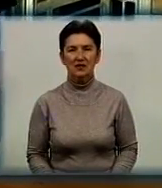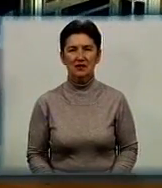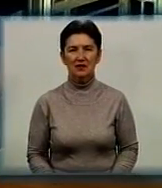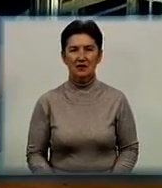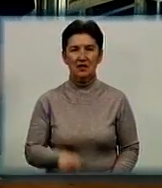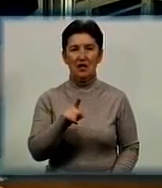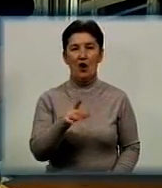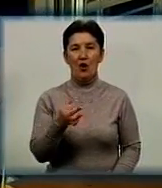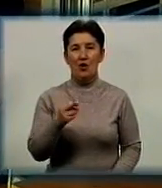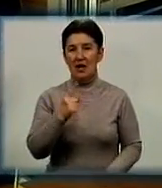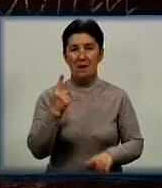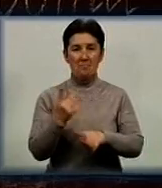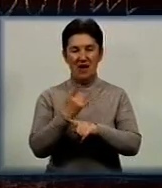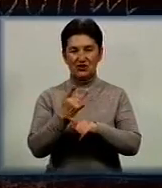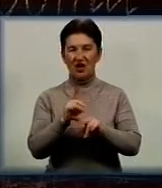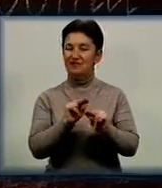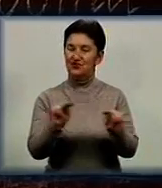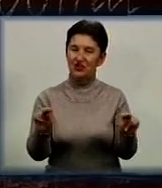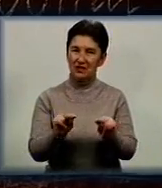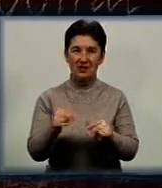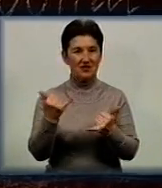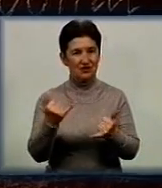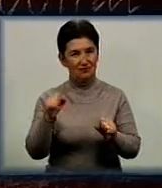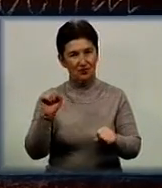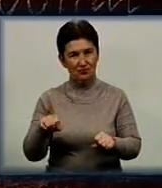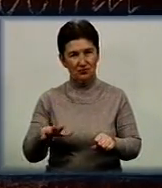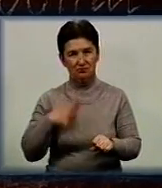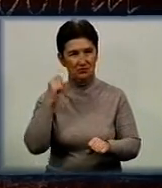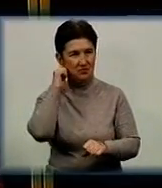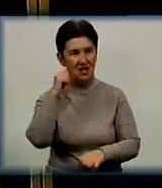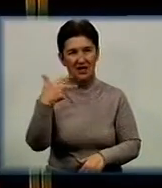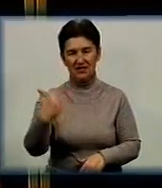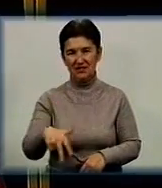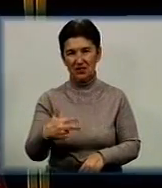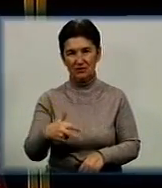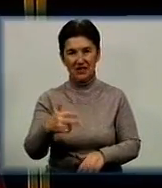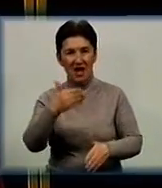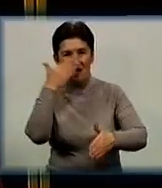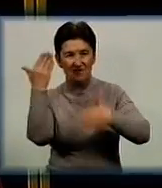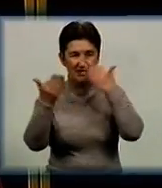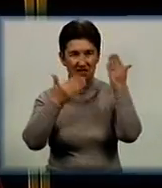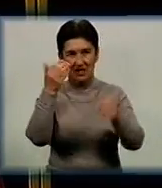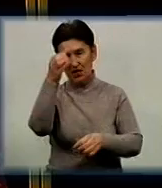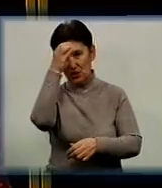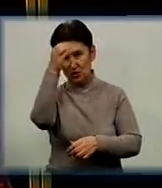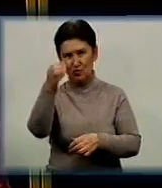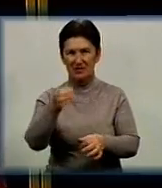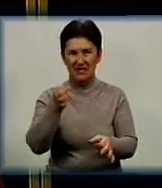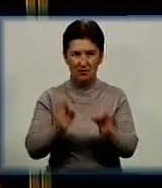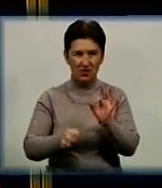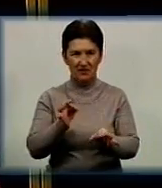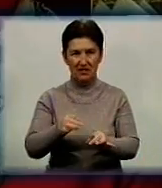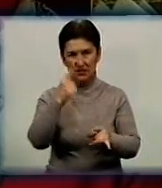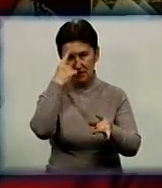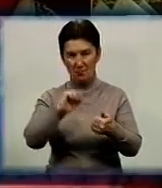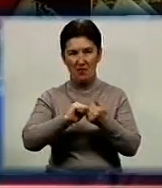Пані Ольга – перша вчителька Віктора. Сьогодні йому мало виповнитися б 30. Веселий, розумний і справедливий. Таким він запам'ятався